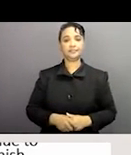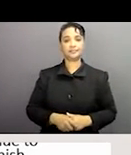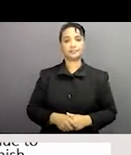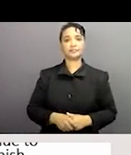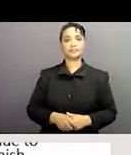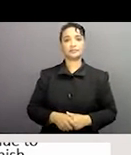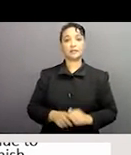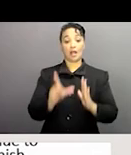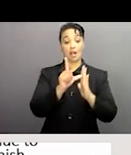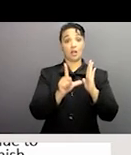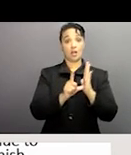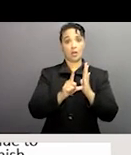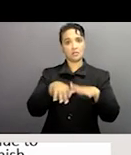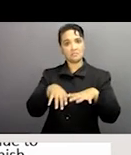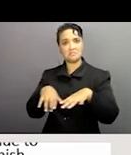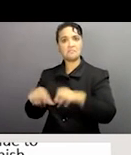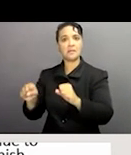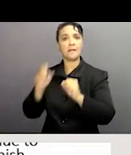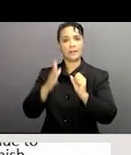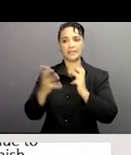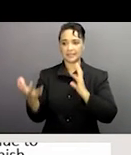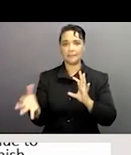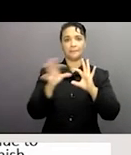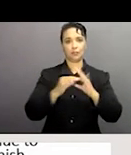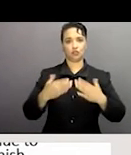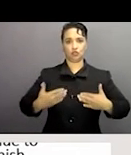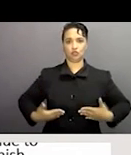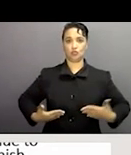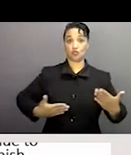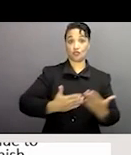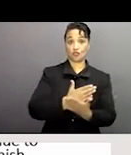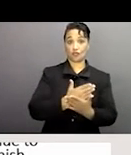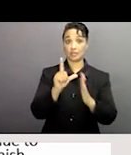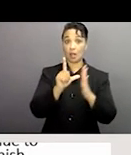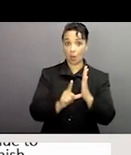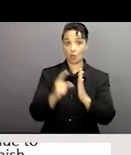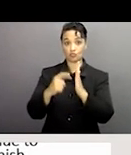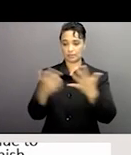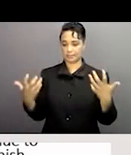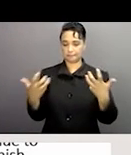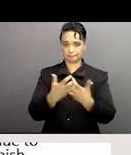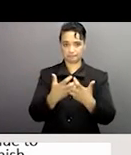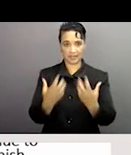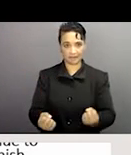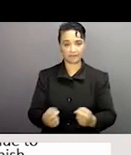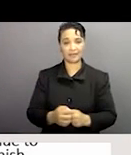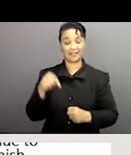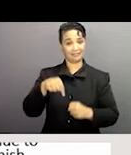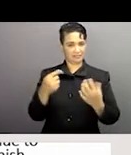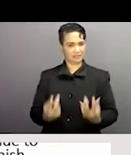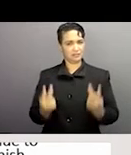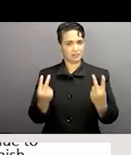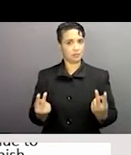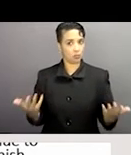réponses olésien doivent être faites dans ce cadre-là tenant compte aussi des principes et des normes internationales ceci est